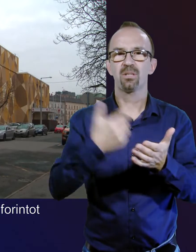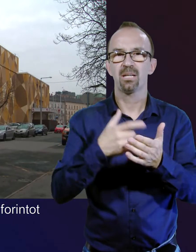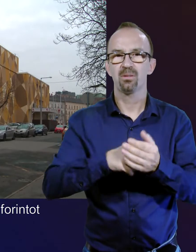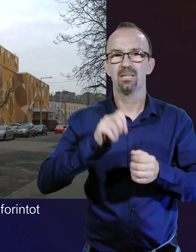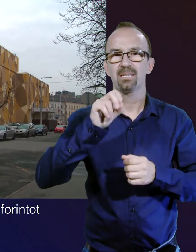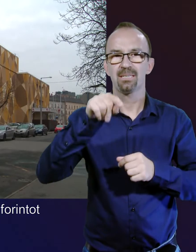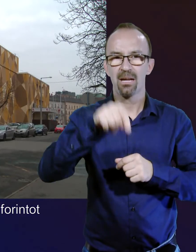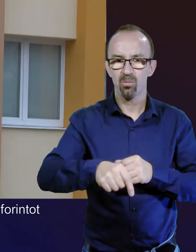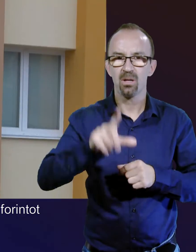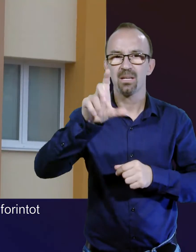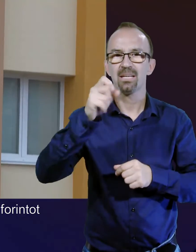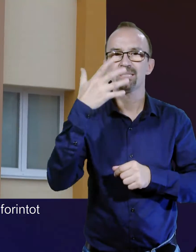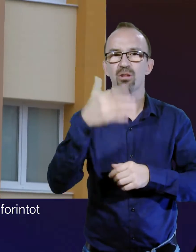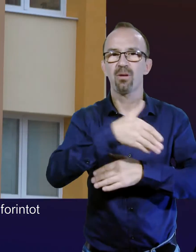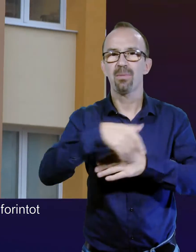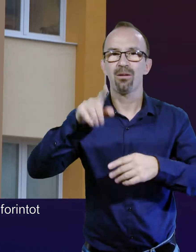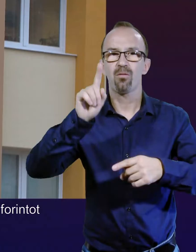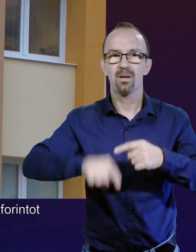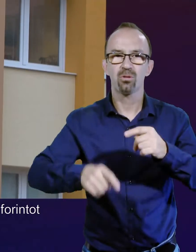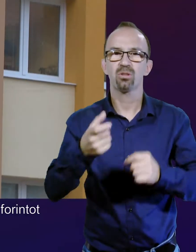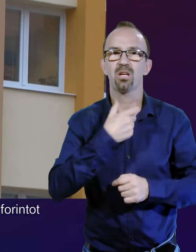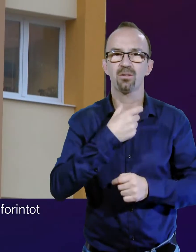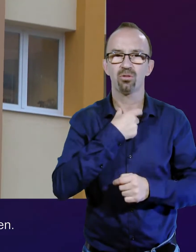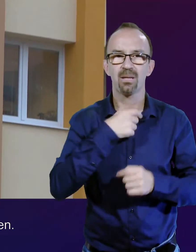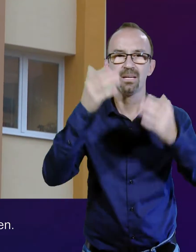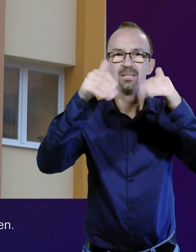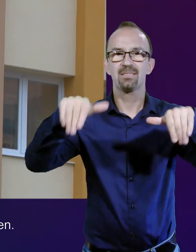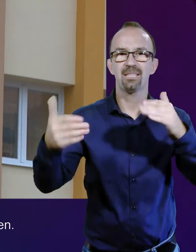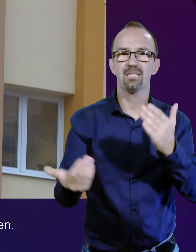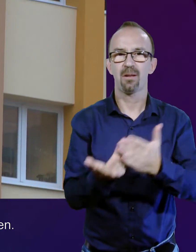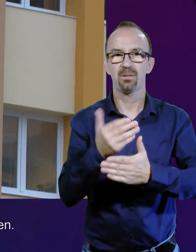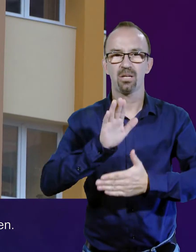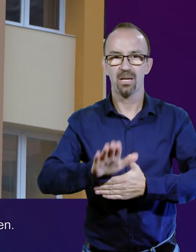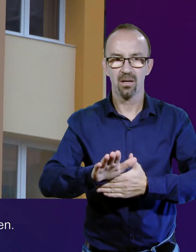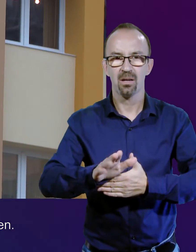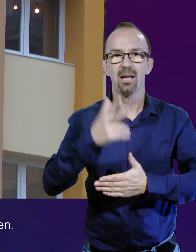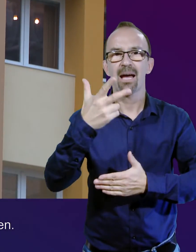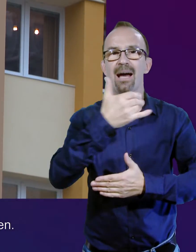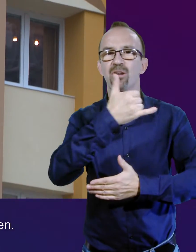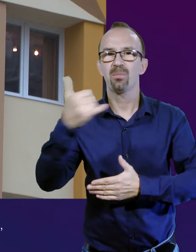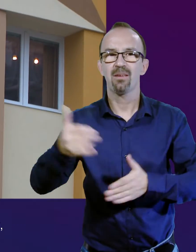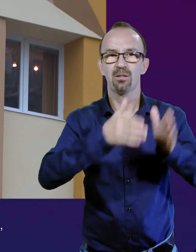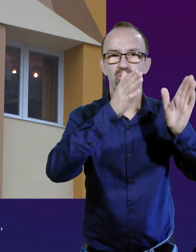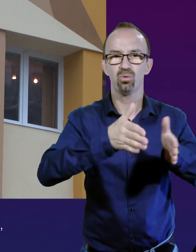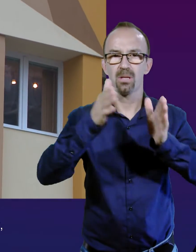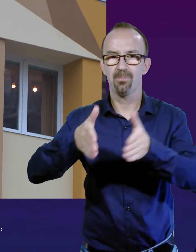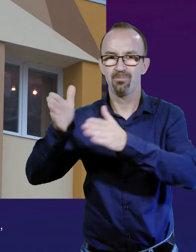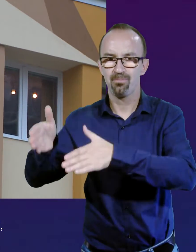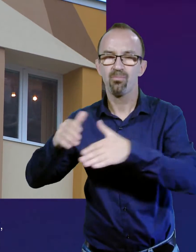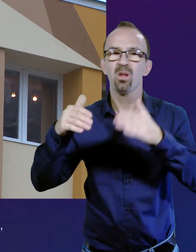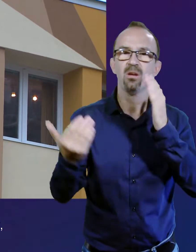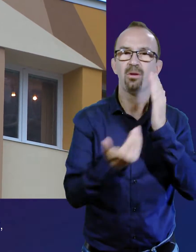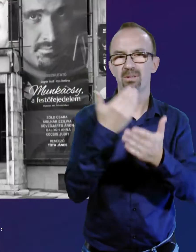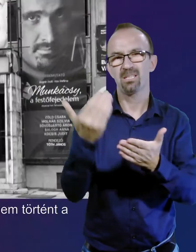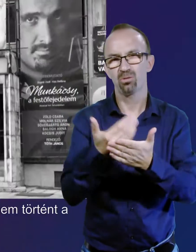-ban 250 millió forintot szavazott meg a színház felújítására három éves ütemezésben. A felújítás